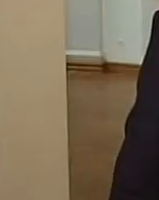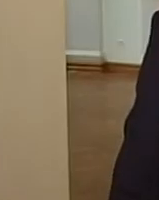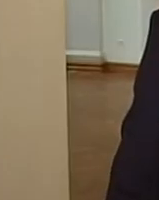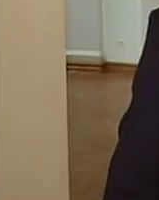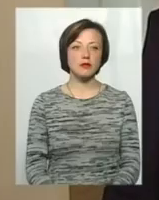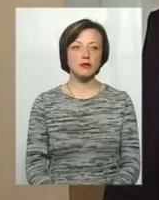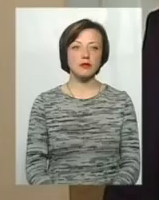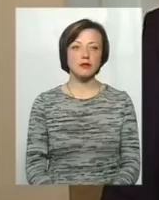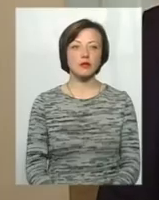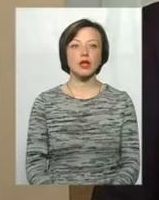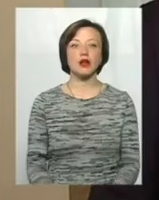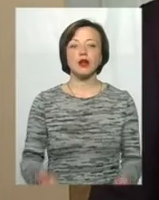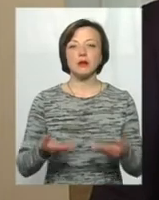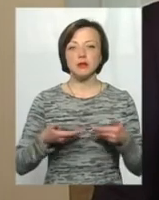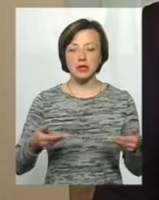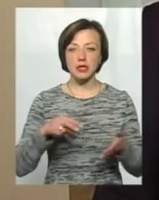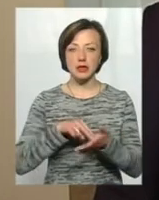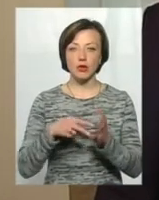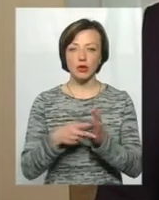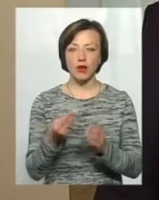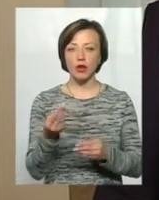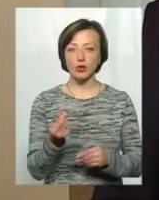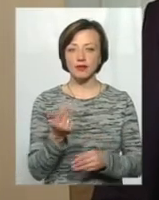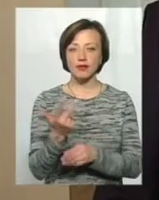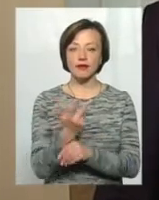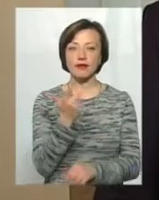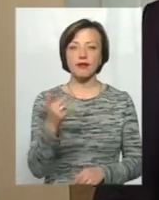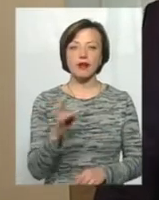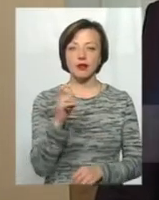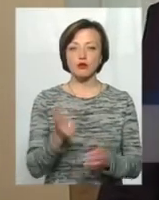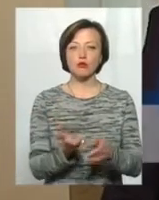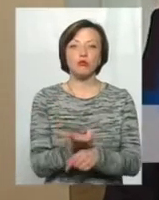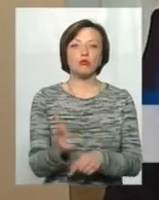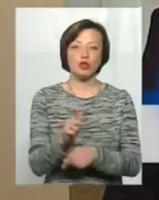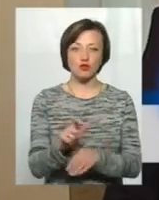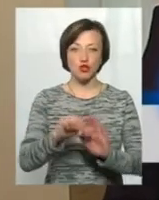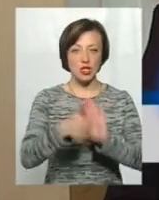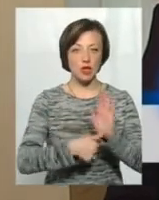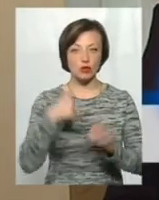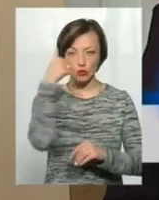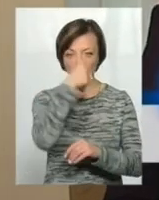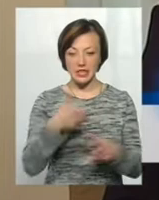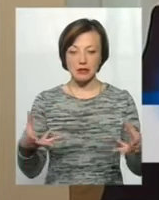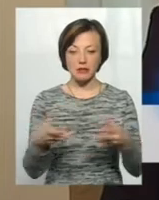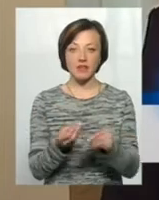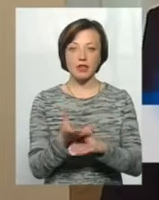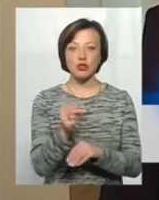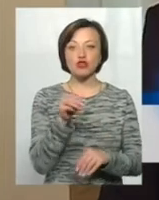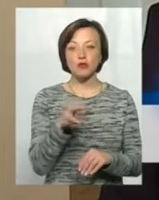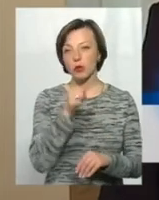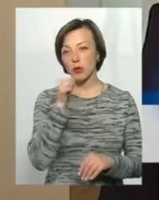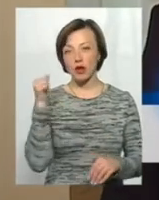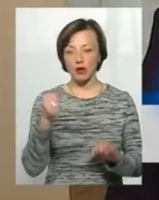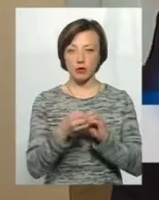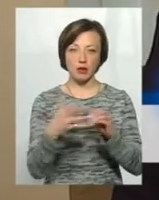Ми запланували коштів в три рази більше в 2016 році на співфінансуванні, ніж все було в попередньому